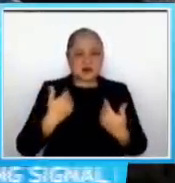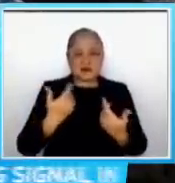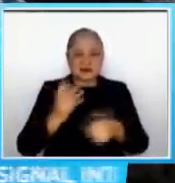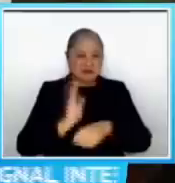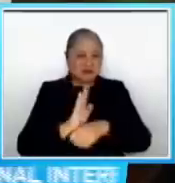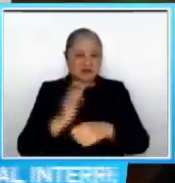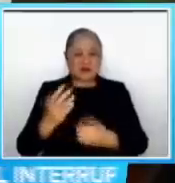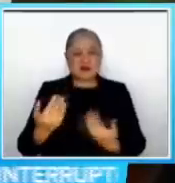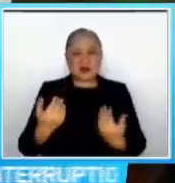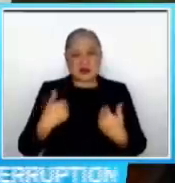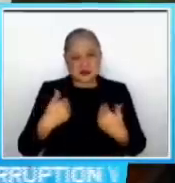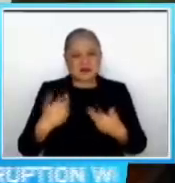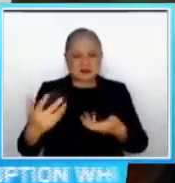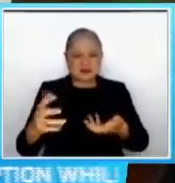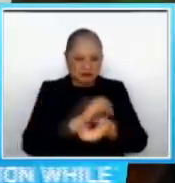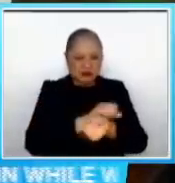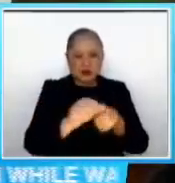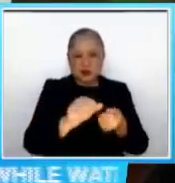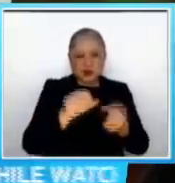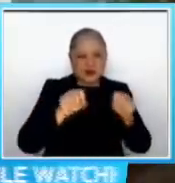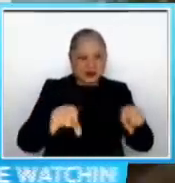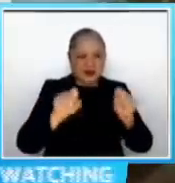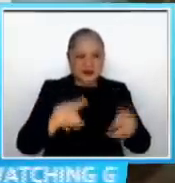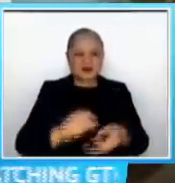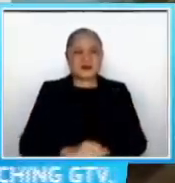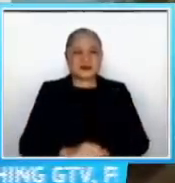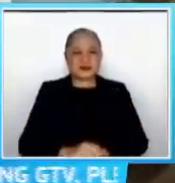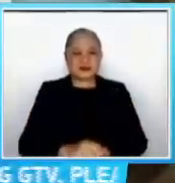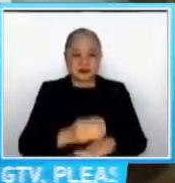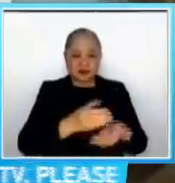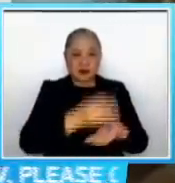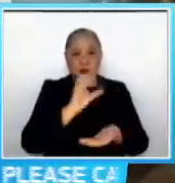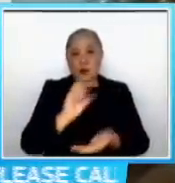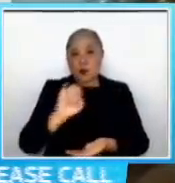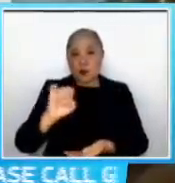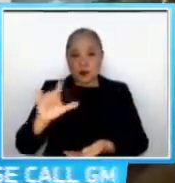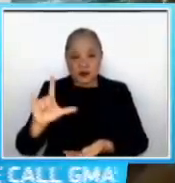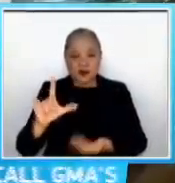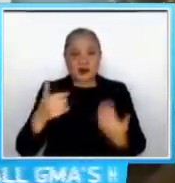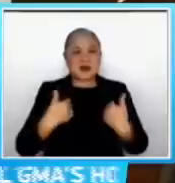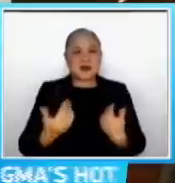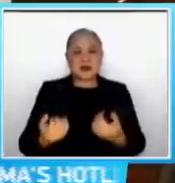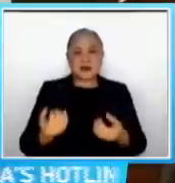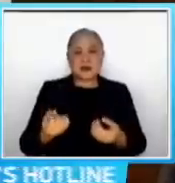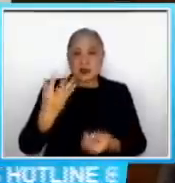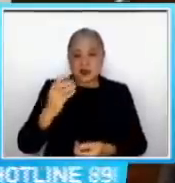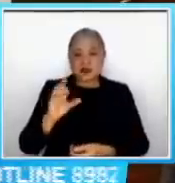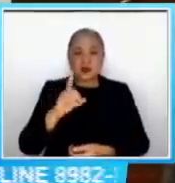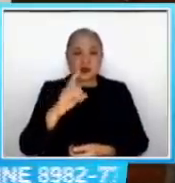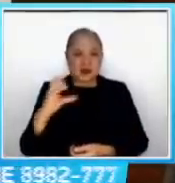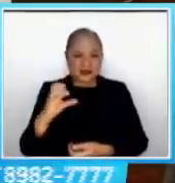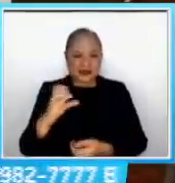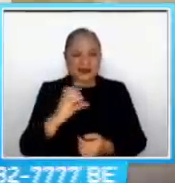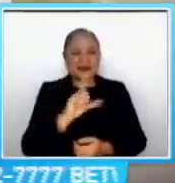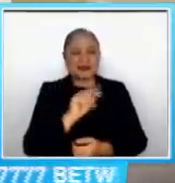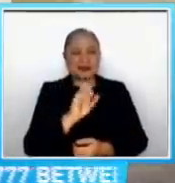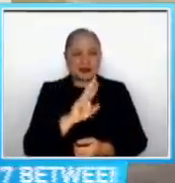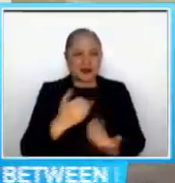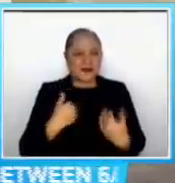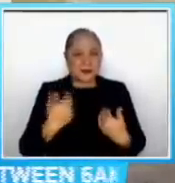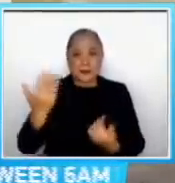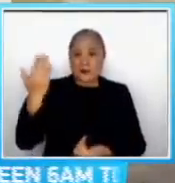Makapaubos lang Ang isang bote ng mantika 100 pesos ang kada litro na nasa 80 to 90 pesos noon